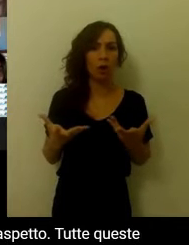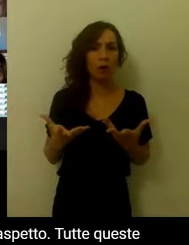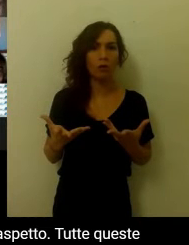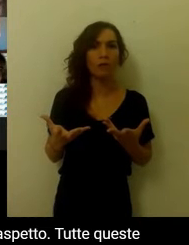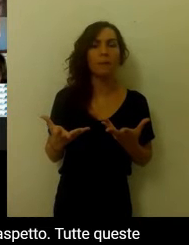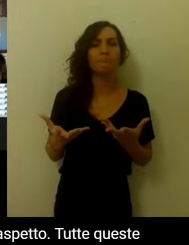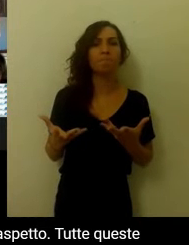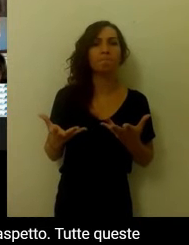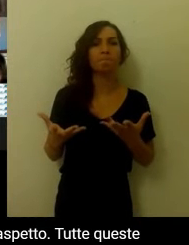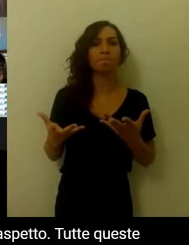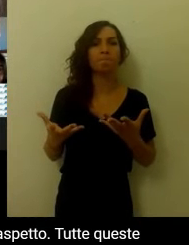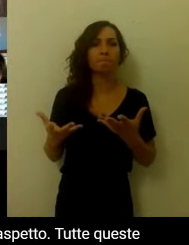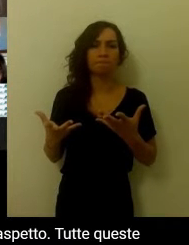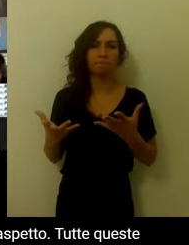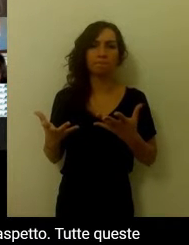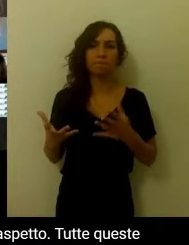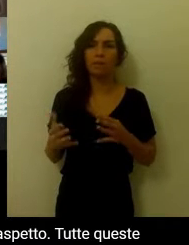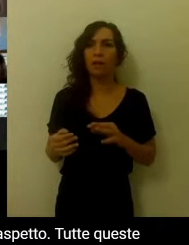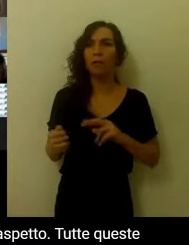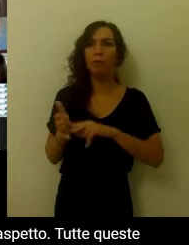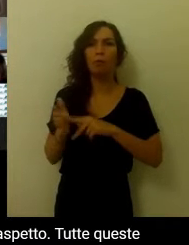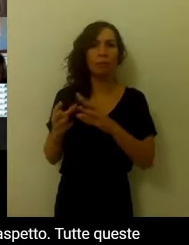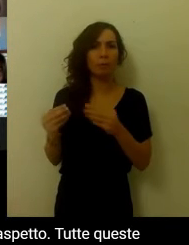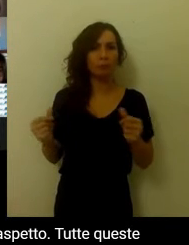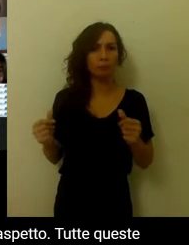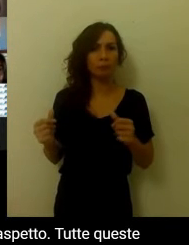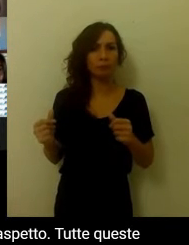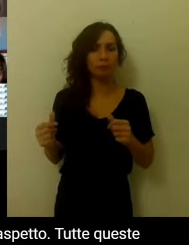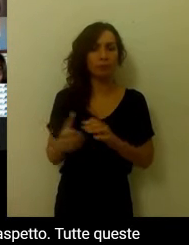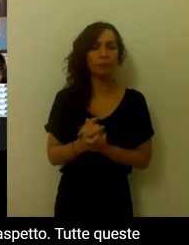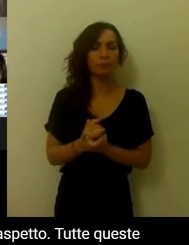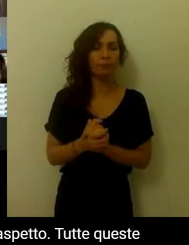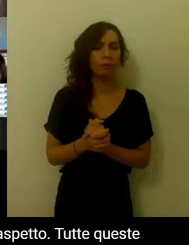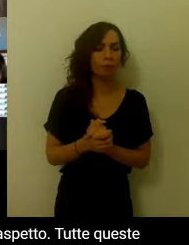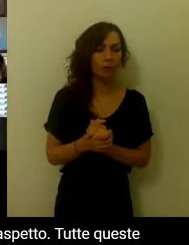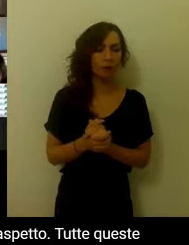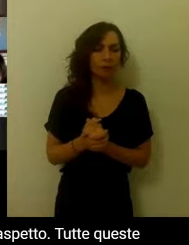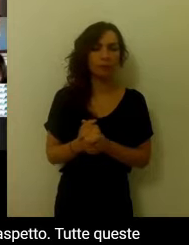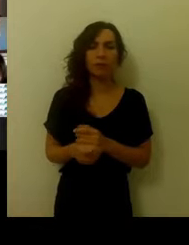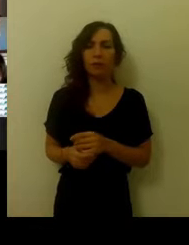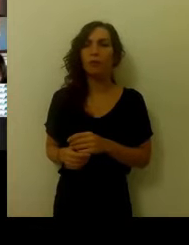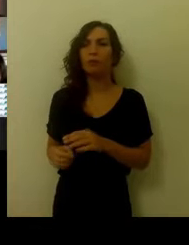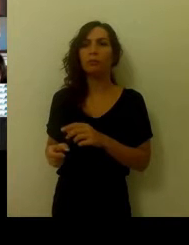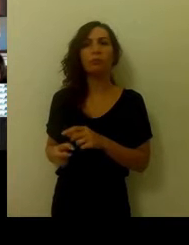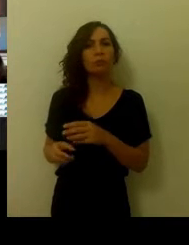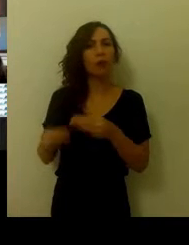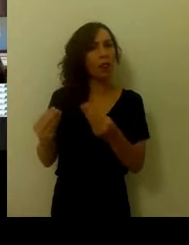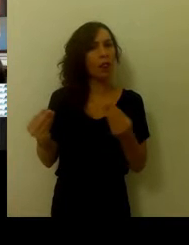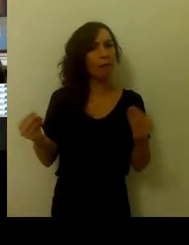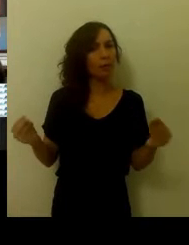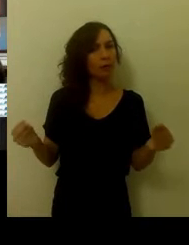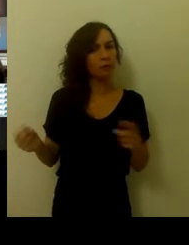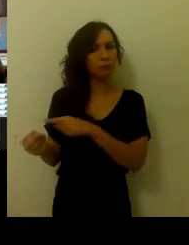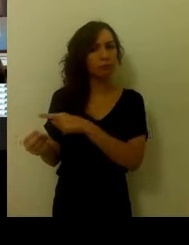'obiettà, che vanno a influire sia sulla salute che sul nostro aspetto. Tutte queste componenti vanno poi